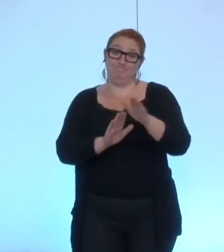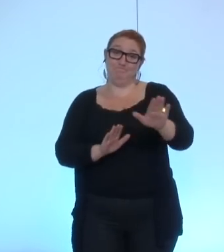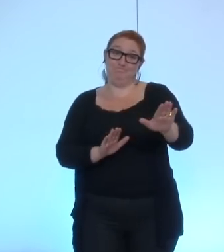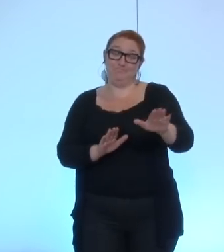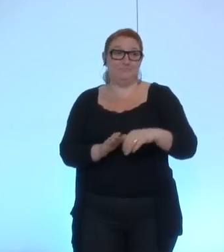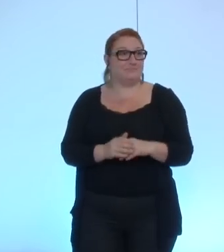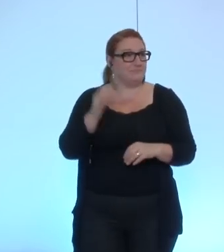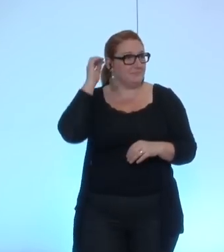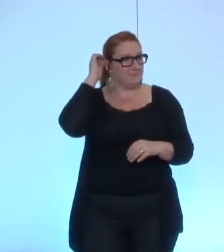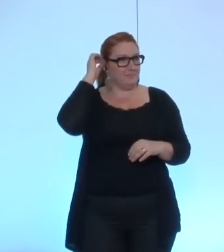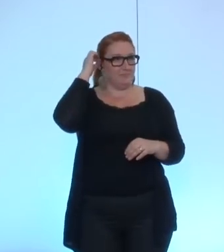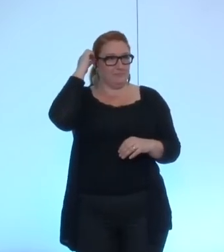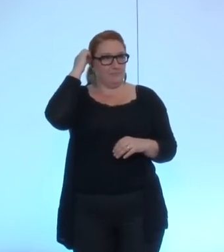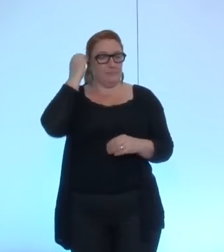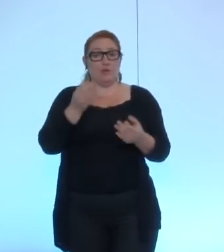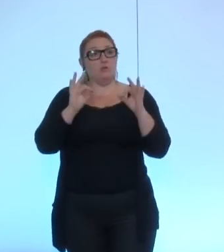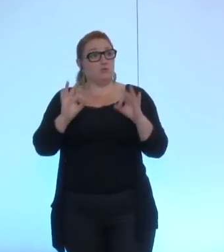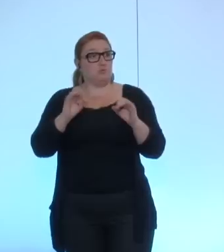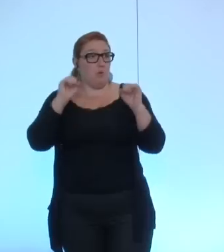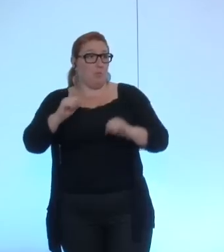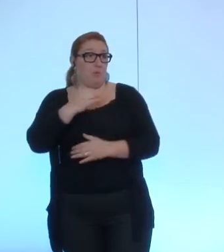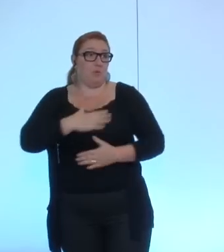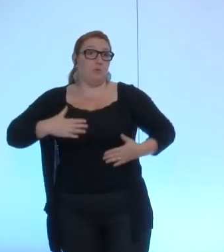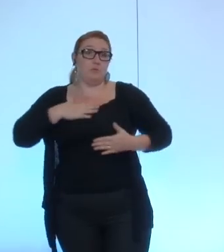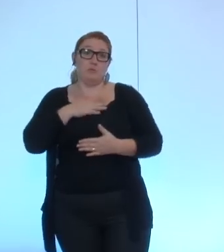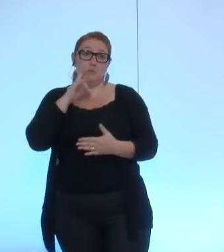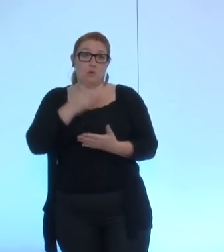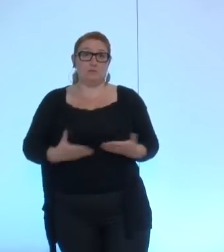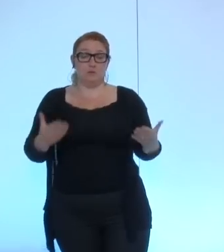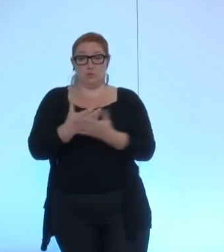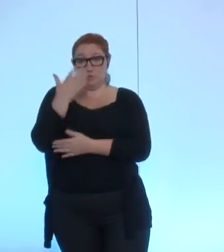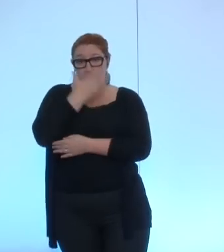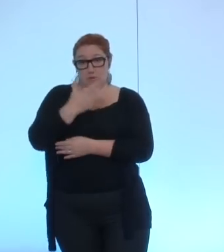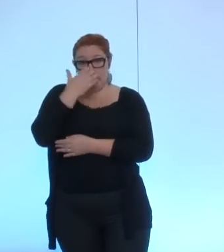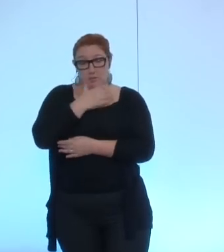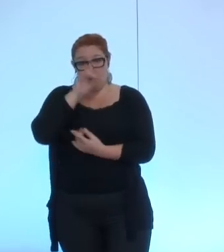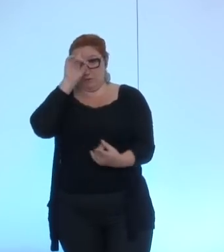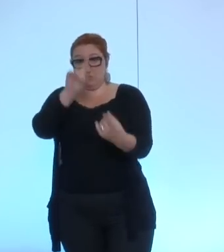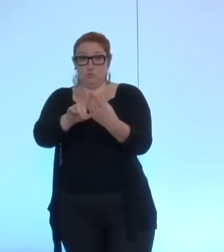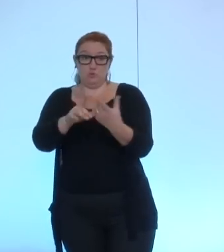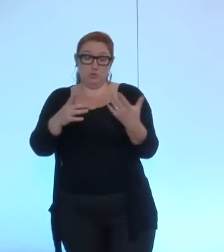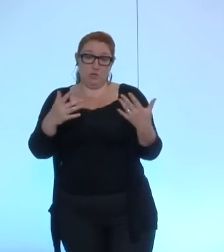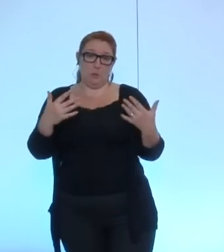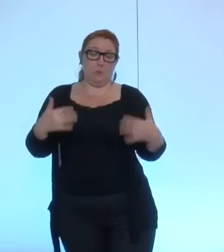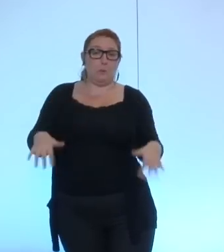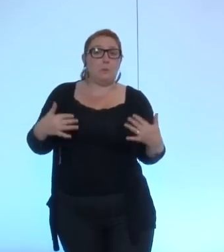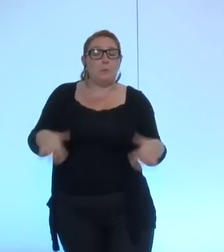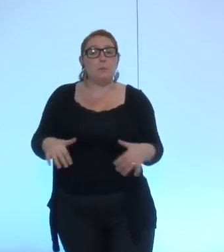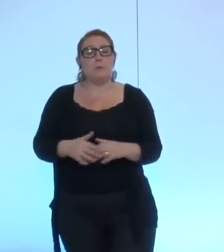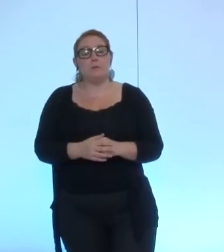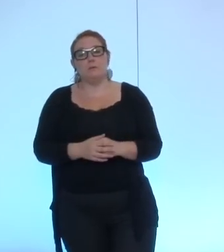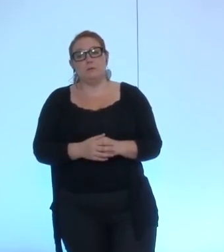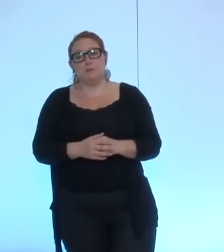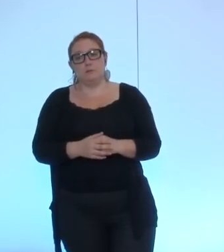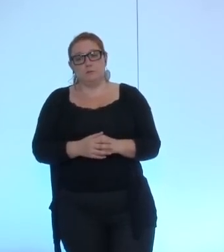dans des circonstances qui sont dramatiques et sur un sujet qu'il est tout autant de pouvoir en